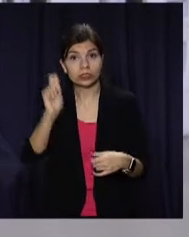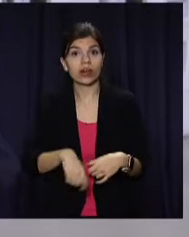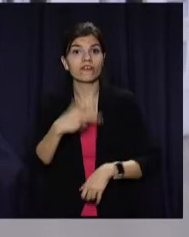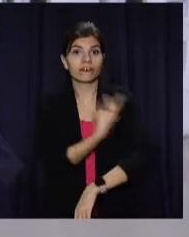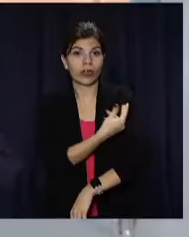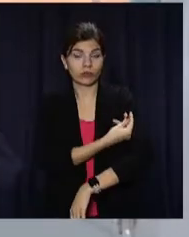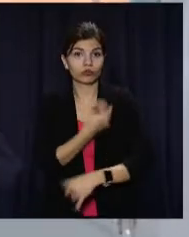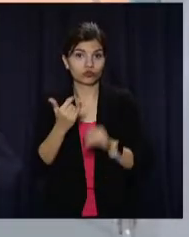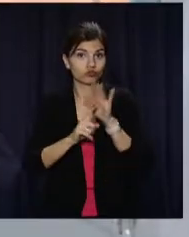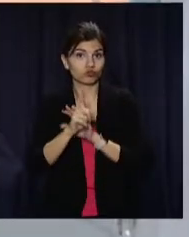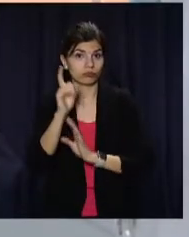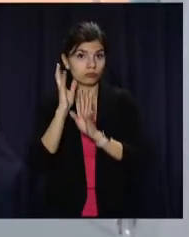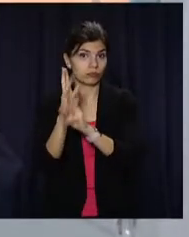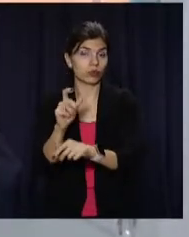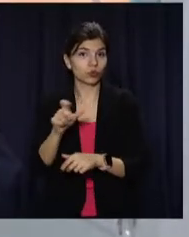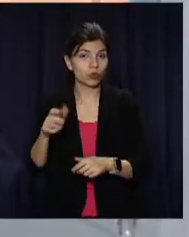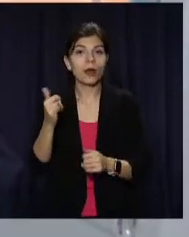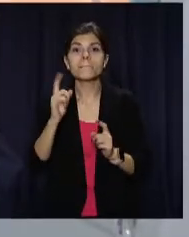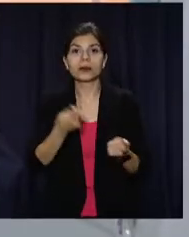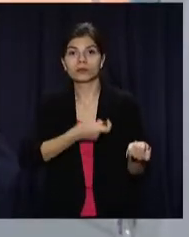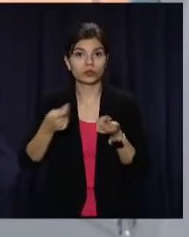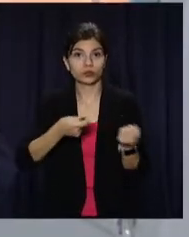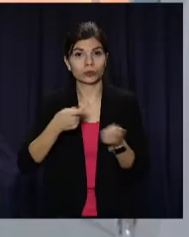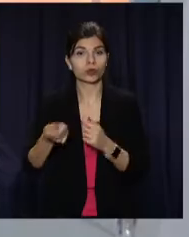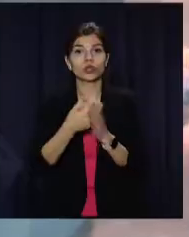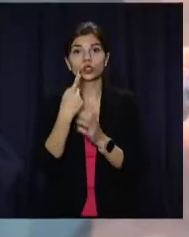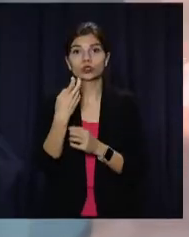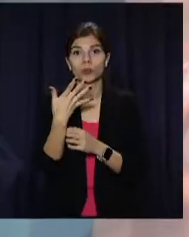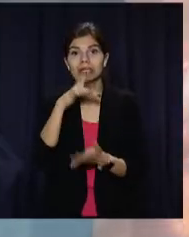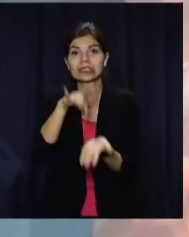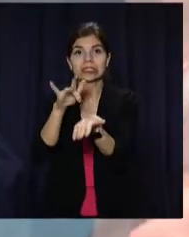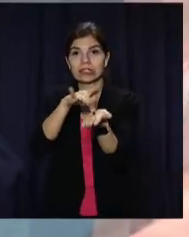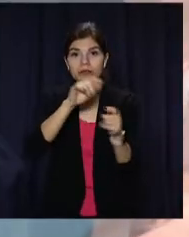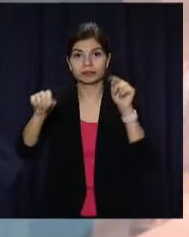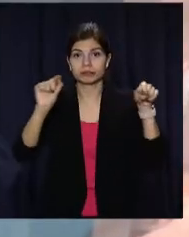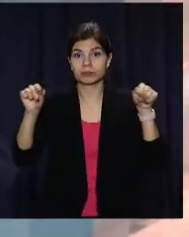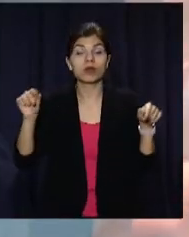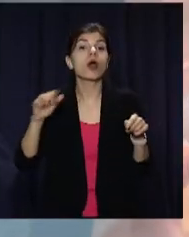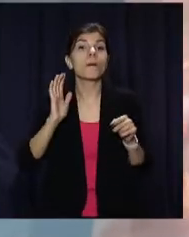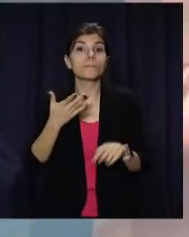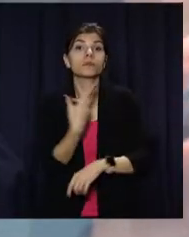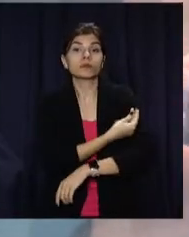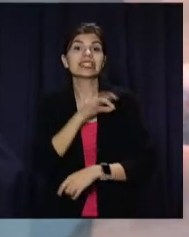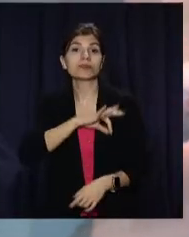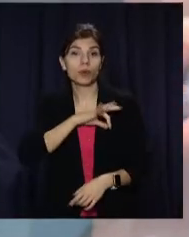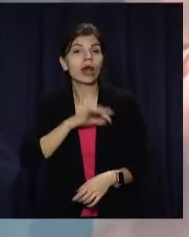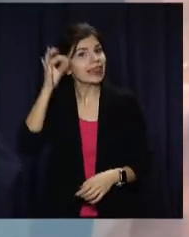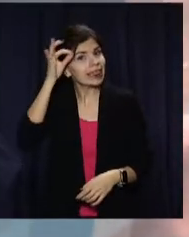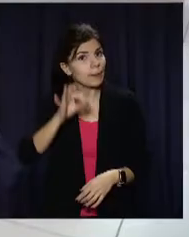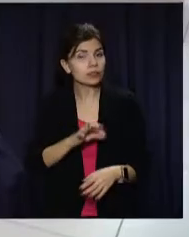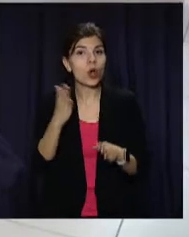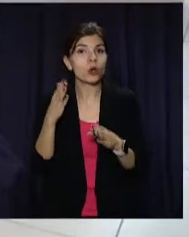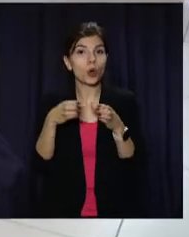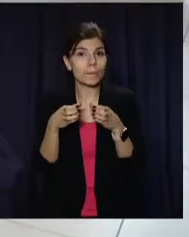вакцинальна сесія. Перші партії препарату направляють до 145 центрів. Використовуватимуть вакцину, розроблену німецькою